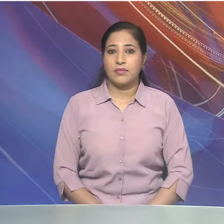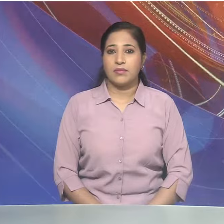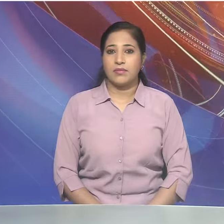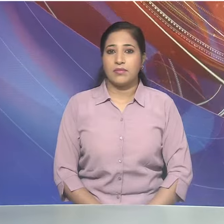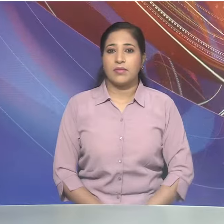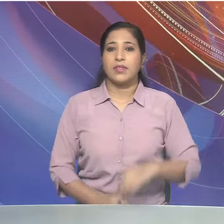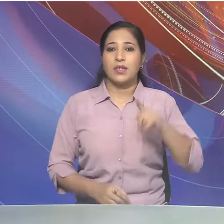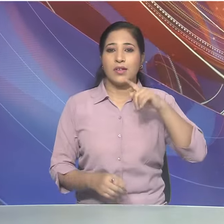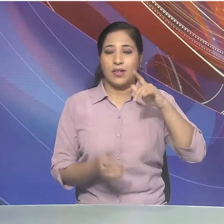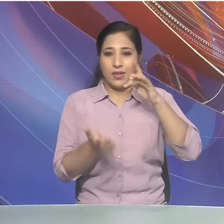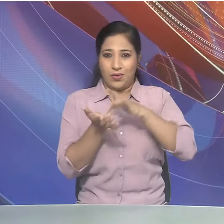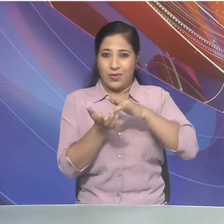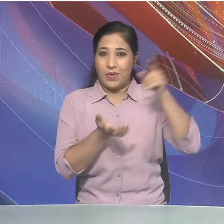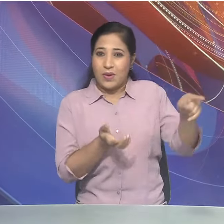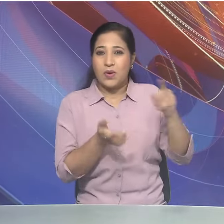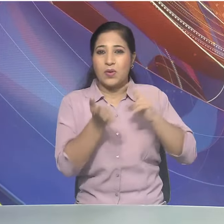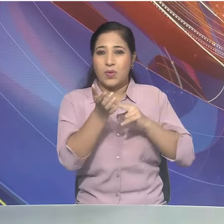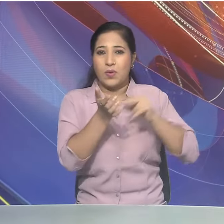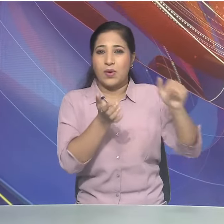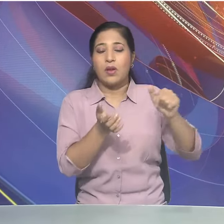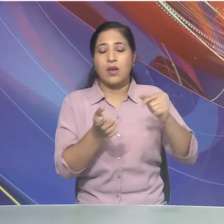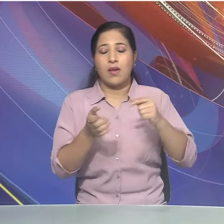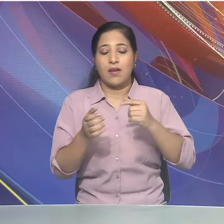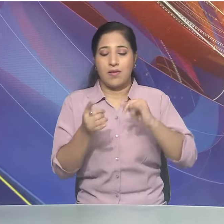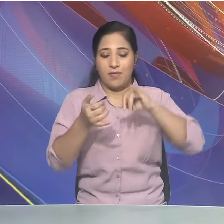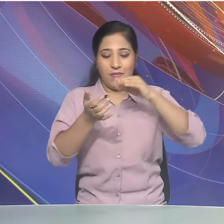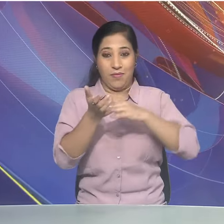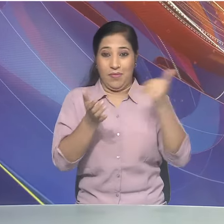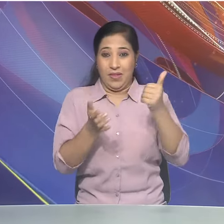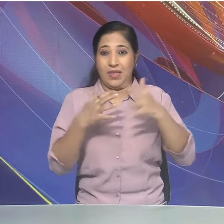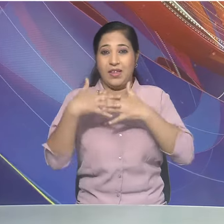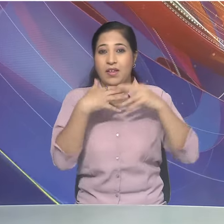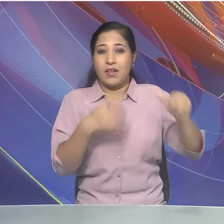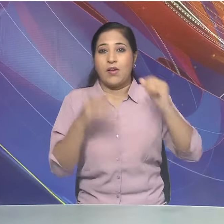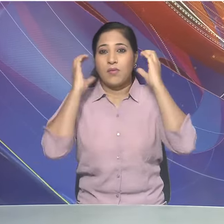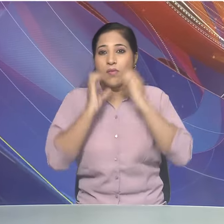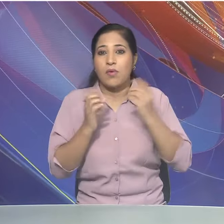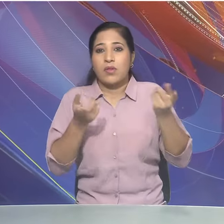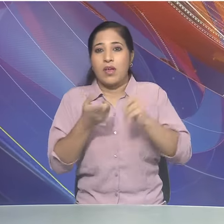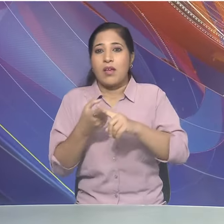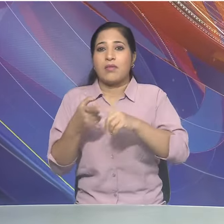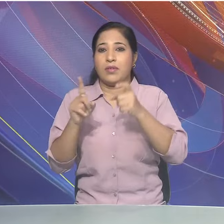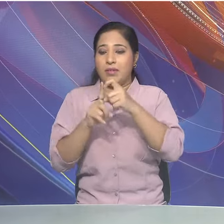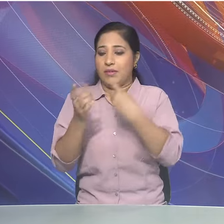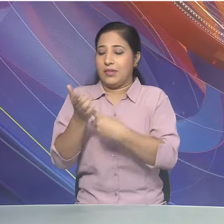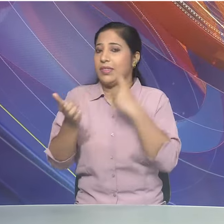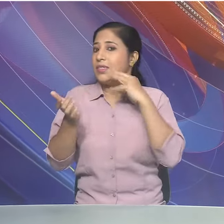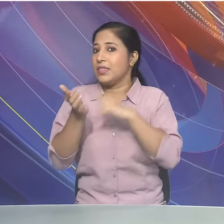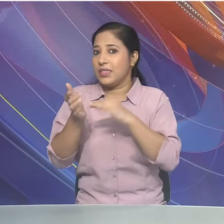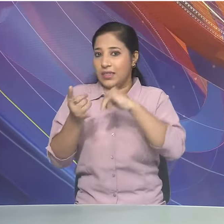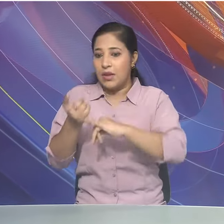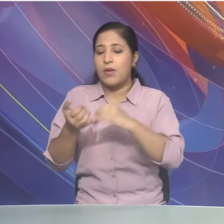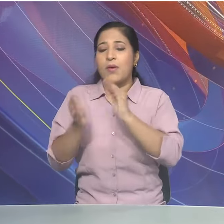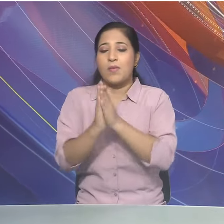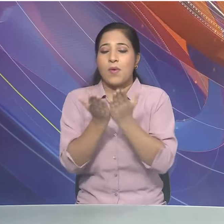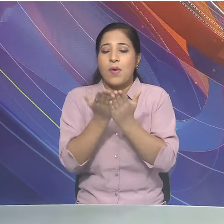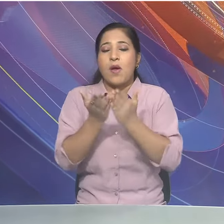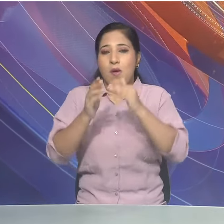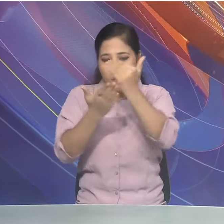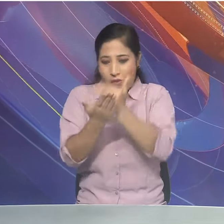नियोक में विदेश मंत्री एसजय शंकर ने मोदी एट 20 ड्रीम्स मीट डिलिवरी पर एक पुस्तक चर्चा में भाग लिया